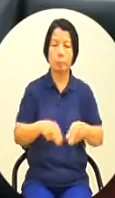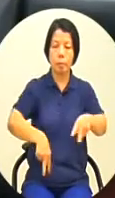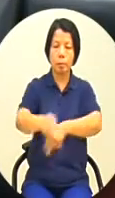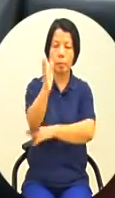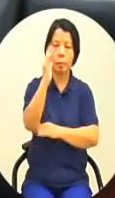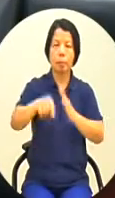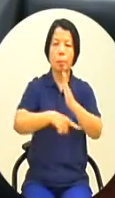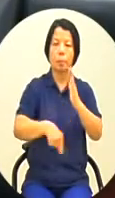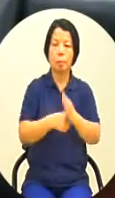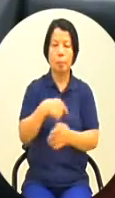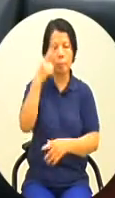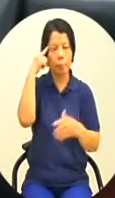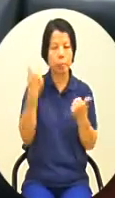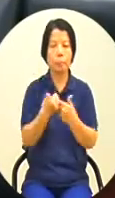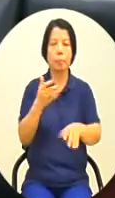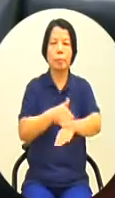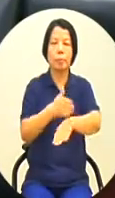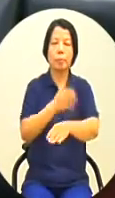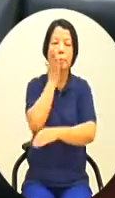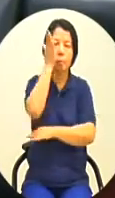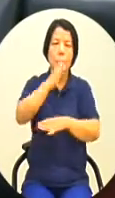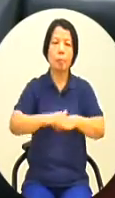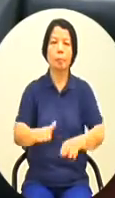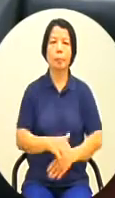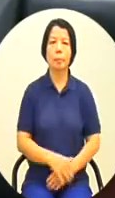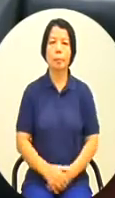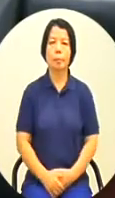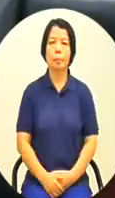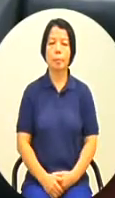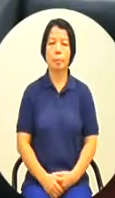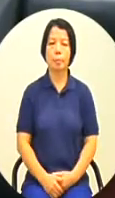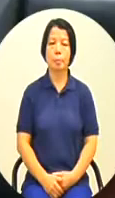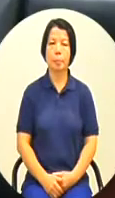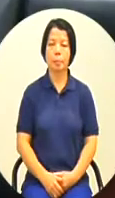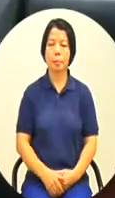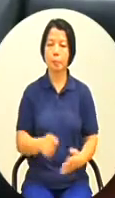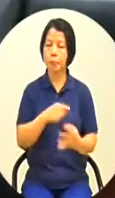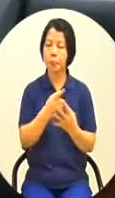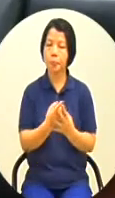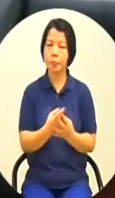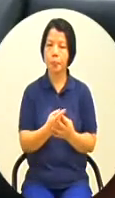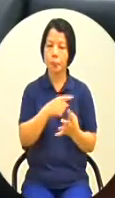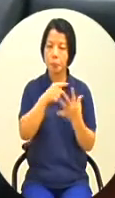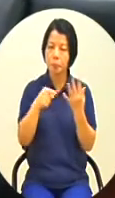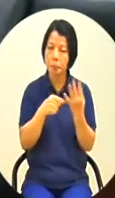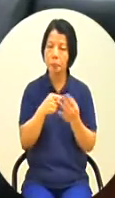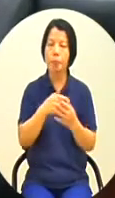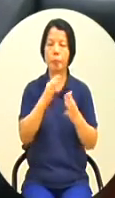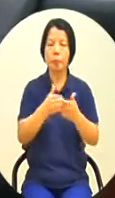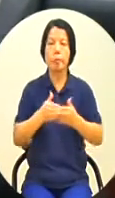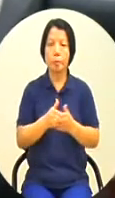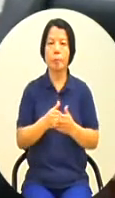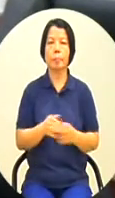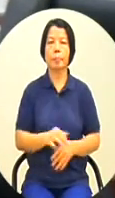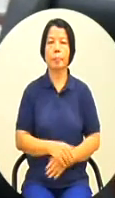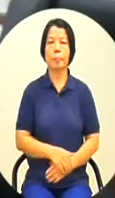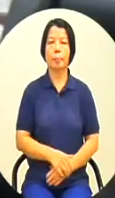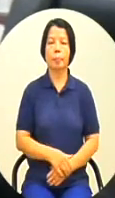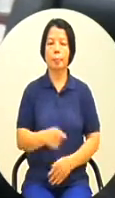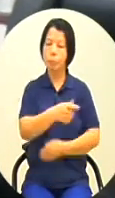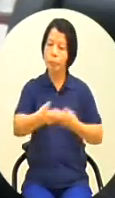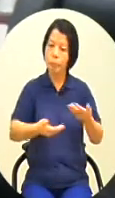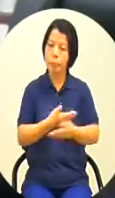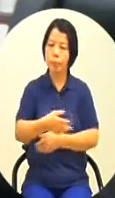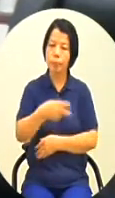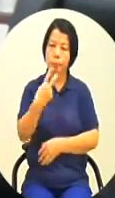多的意見應該是會順利那這邊幾點提醒跟建議要來要來跟大家溝通